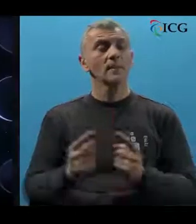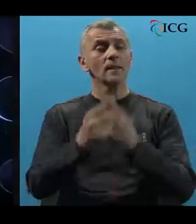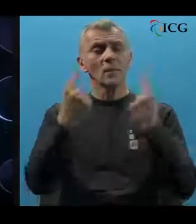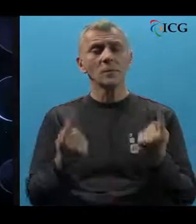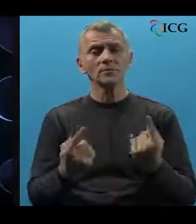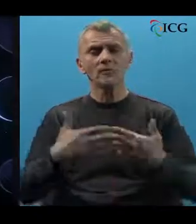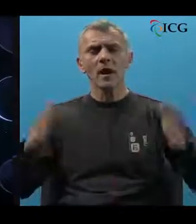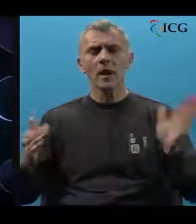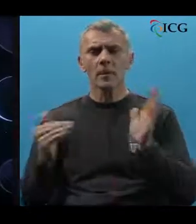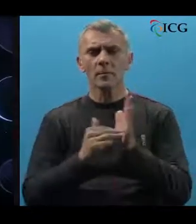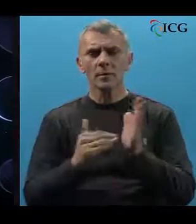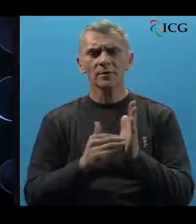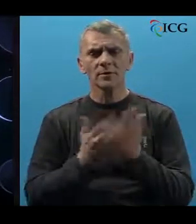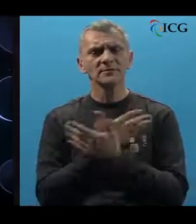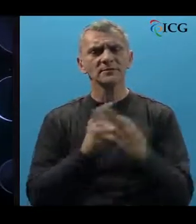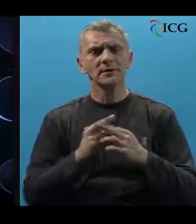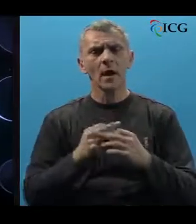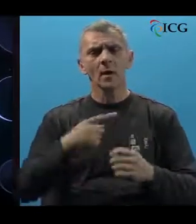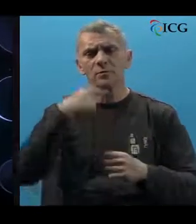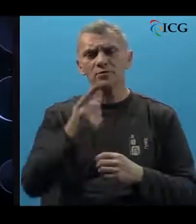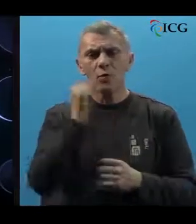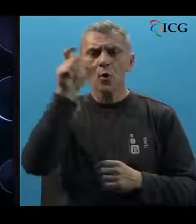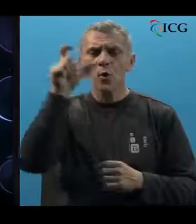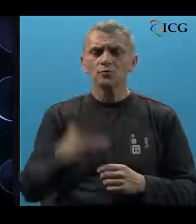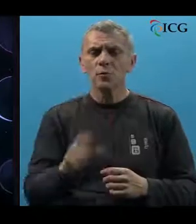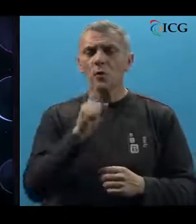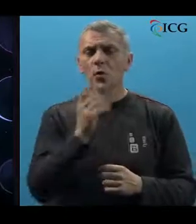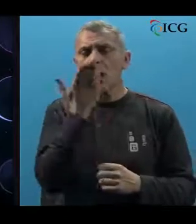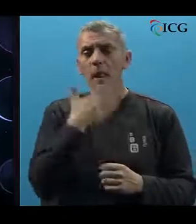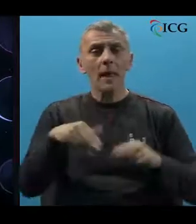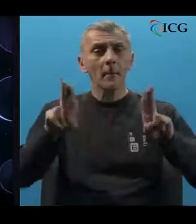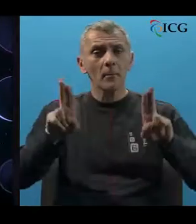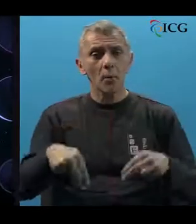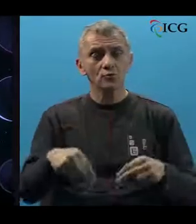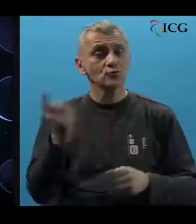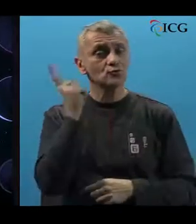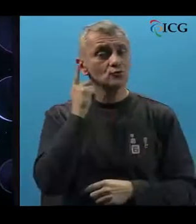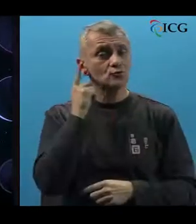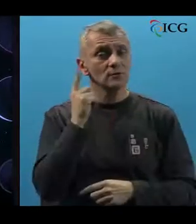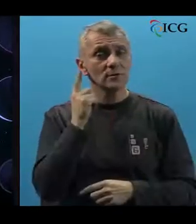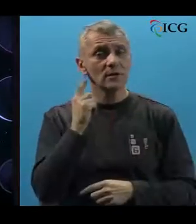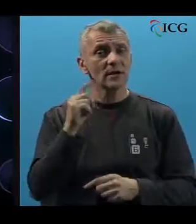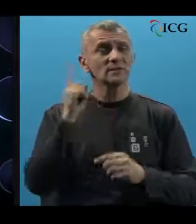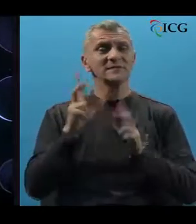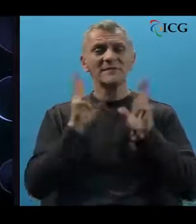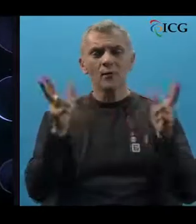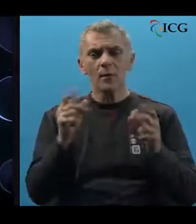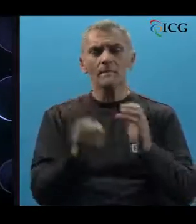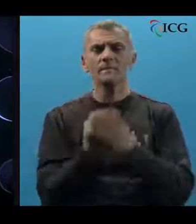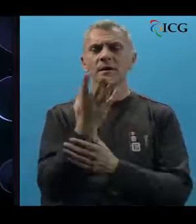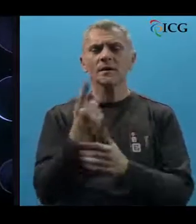Postoji velika potreba za izražavanjem osoba koje nemaju mogućnost čuti zvukove